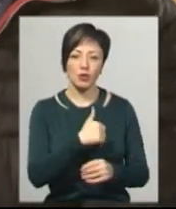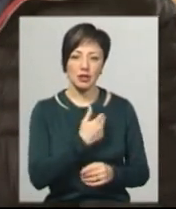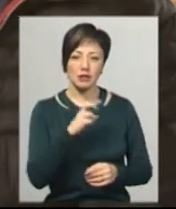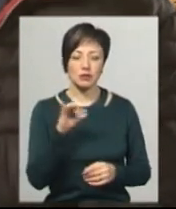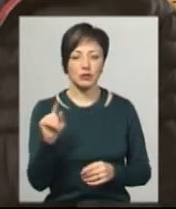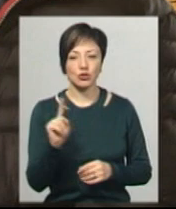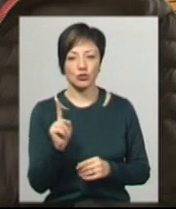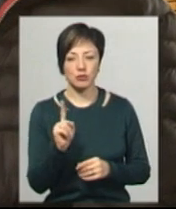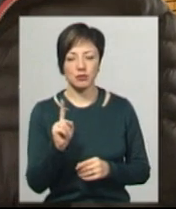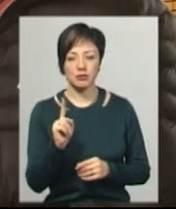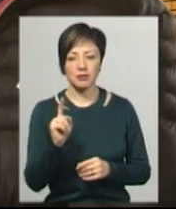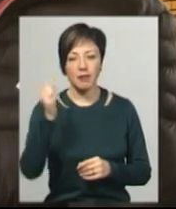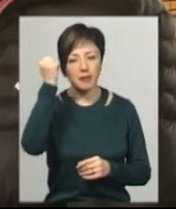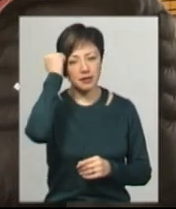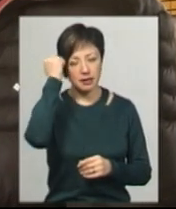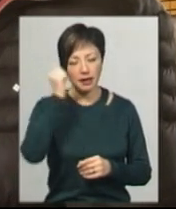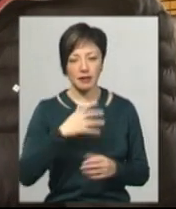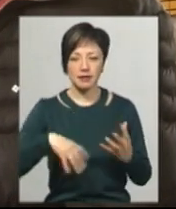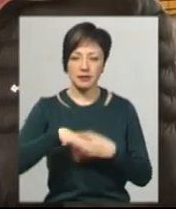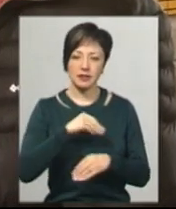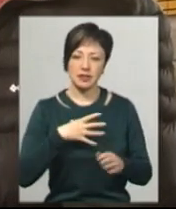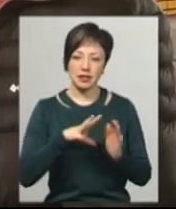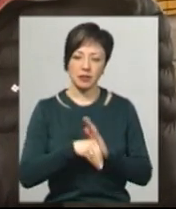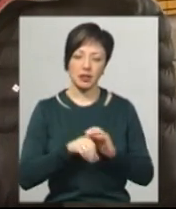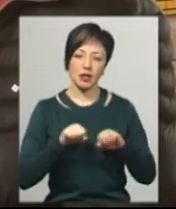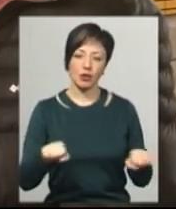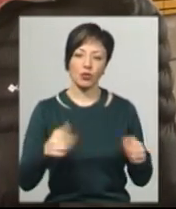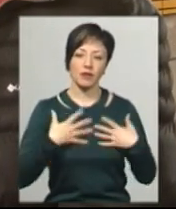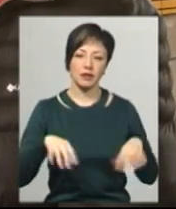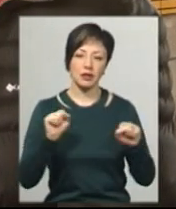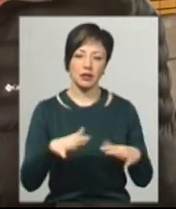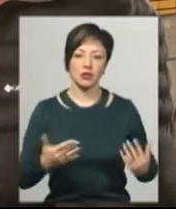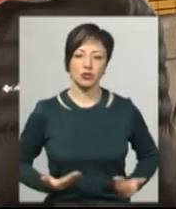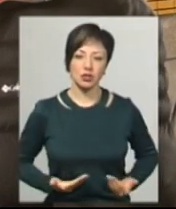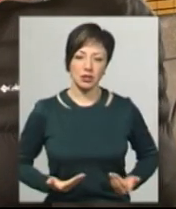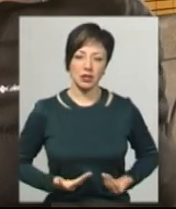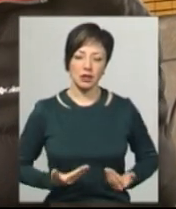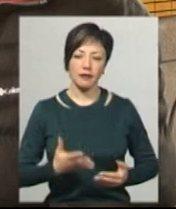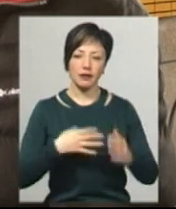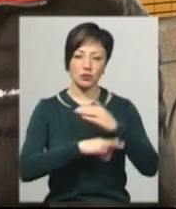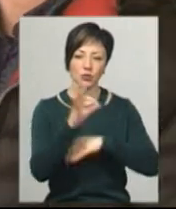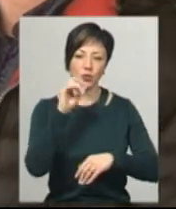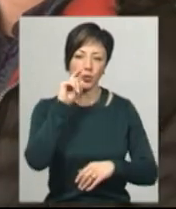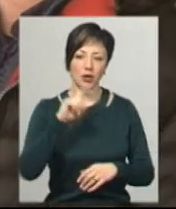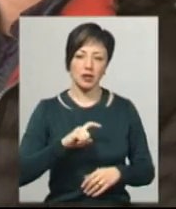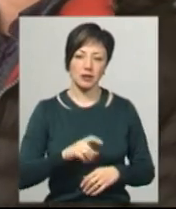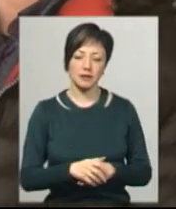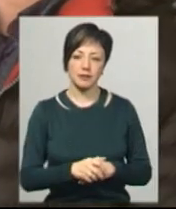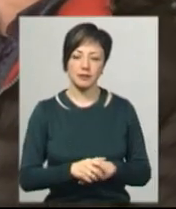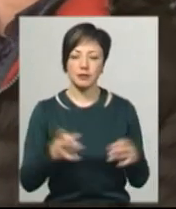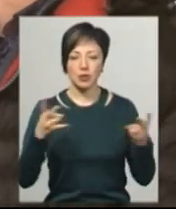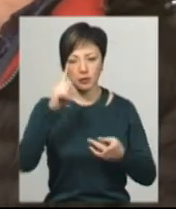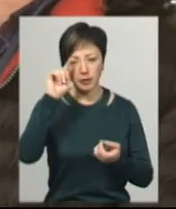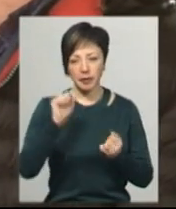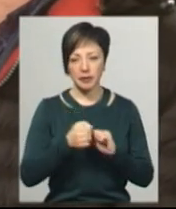б, щоб пам'ятали всіх загиблих героїв, які поклали життя на сході України. Потрібно